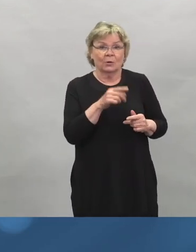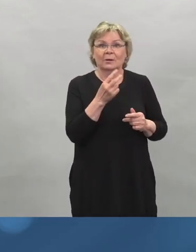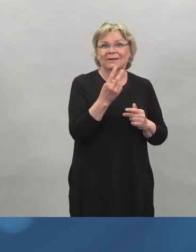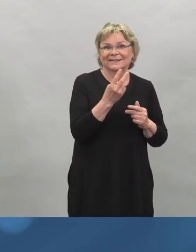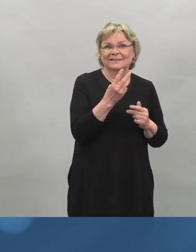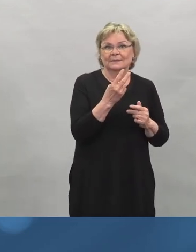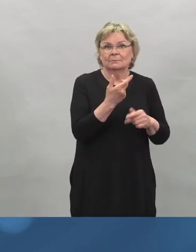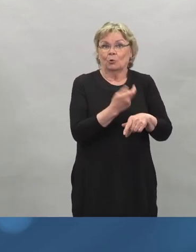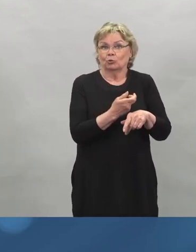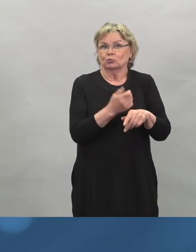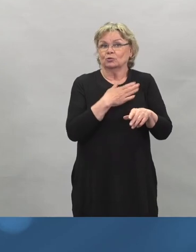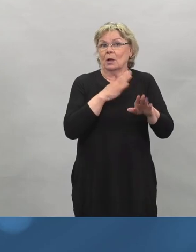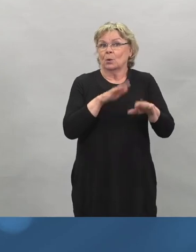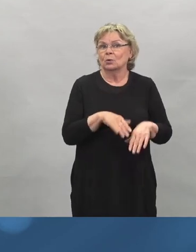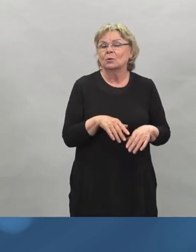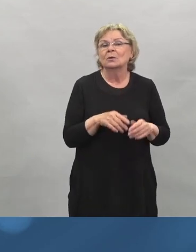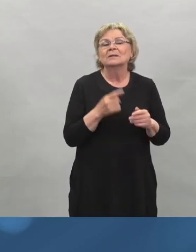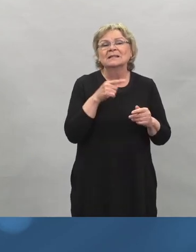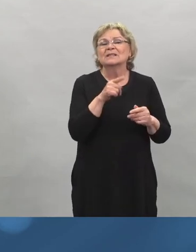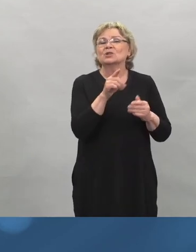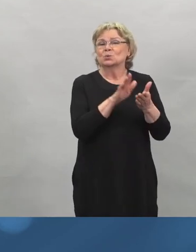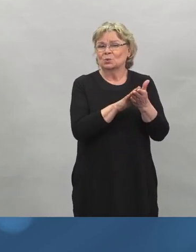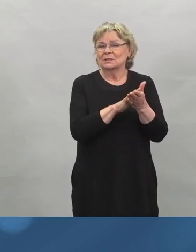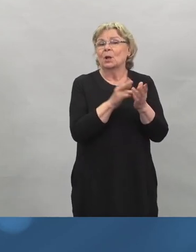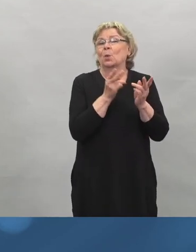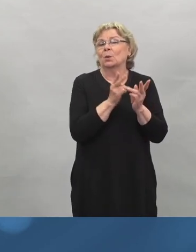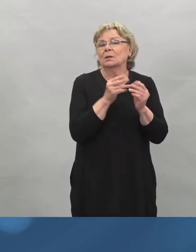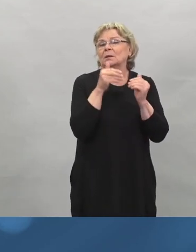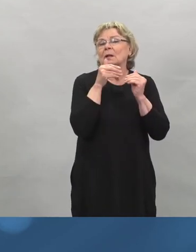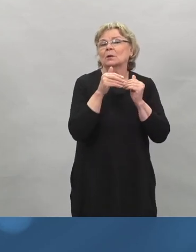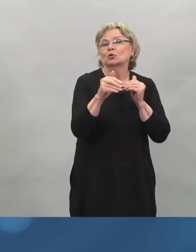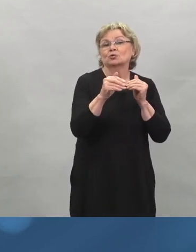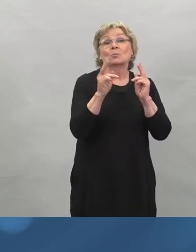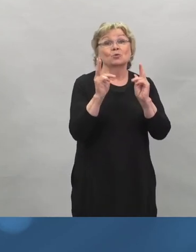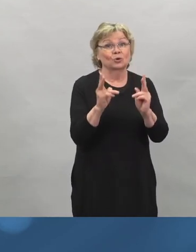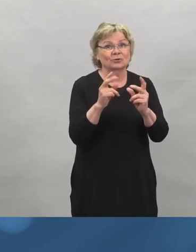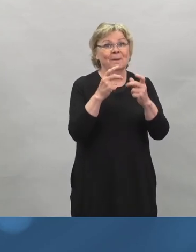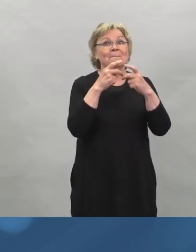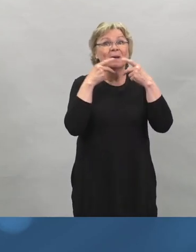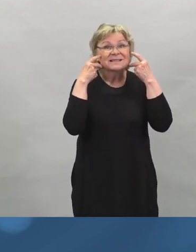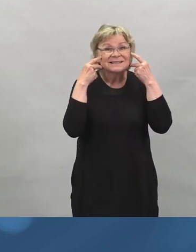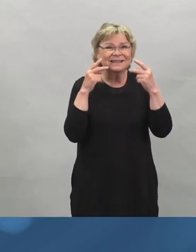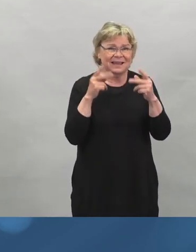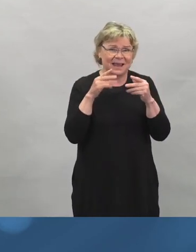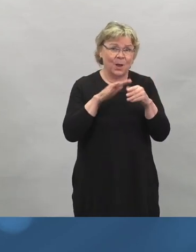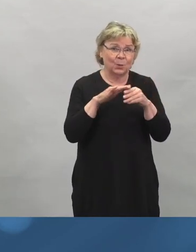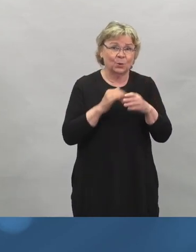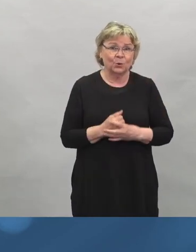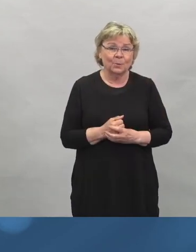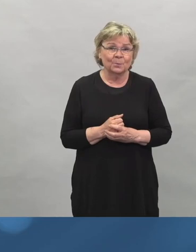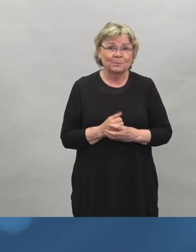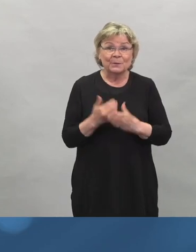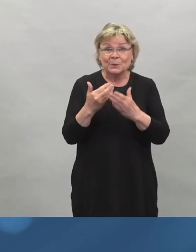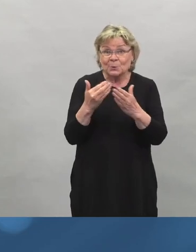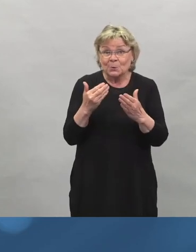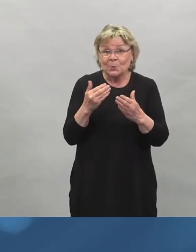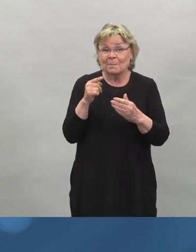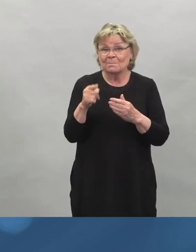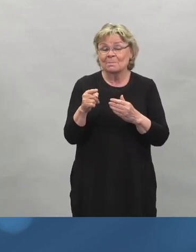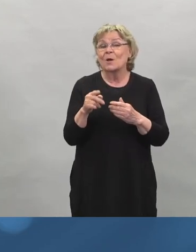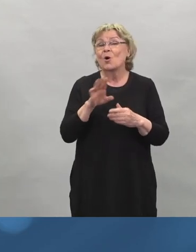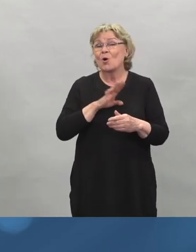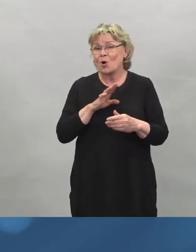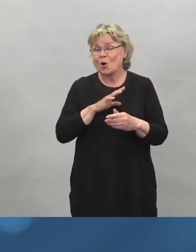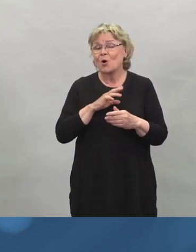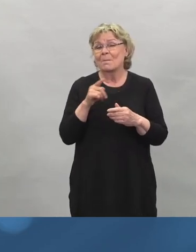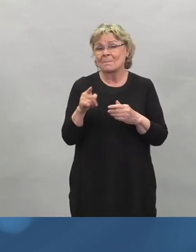toistaiseksi suositellaan, että siellä käytetään maskeja. Koska on pieni mahdollisuus, että myöskin rokotettu